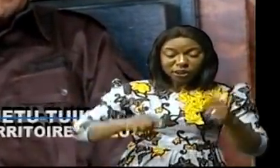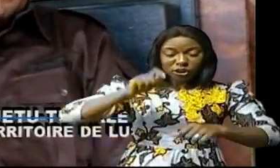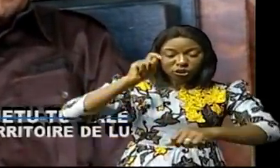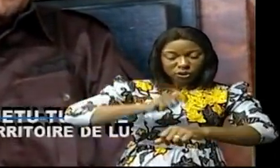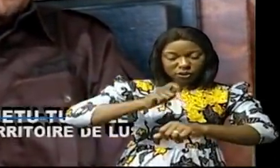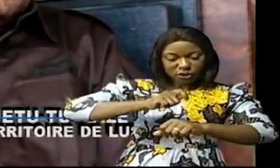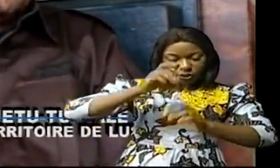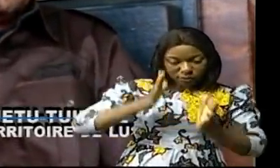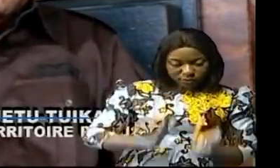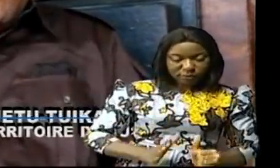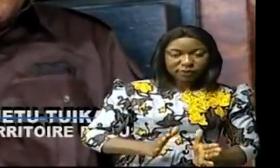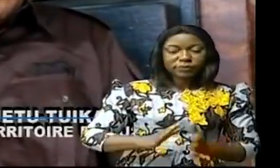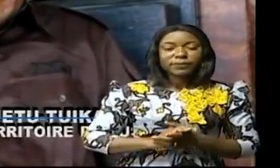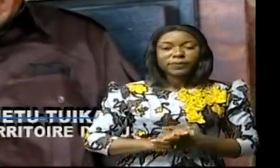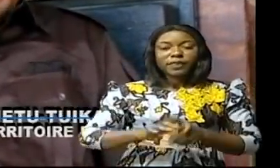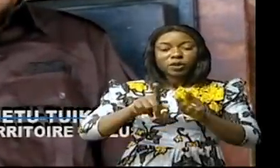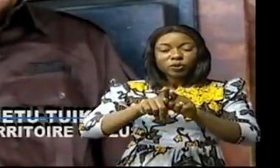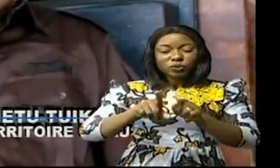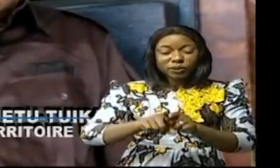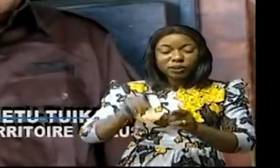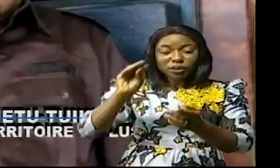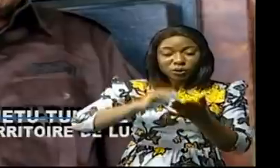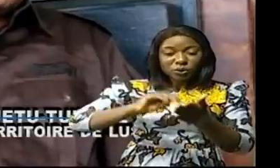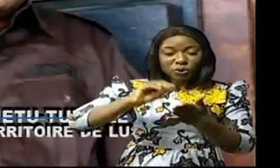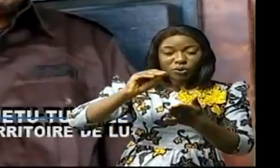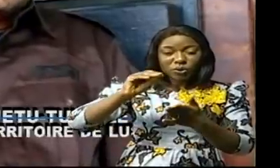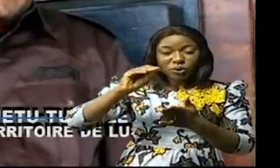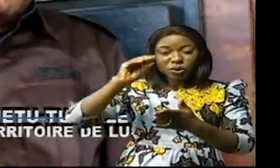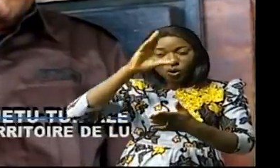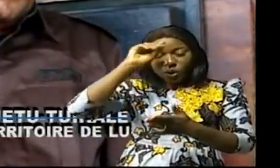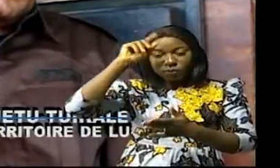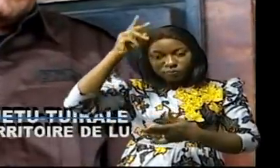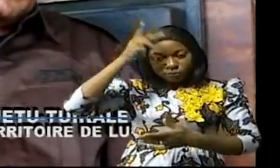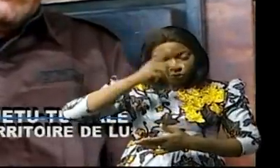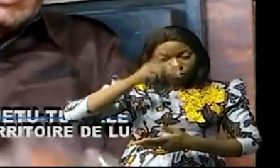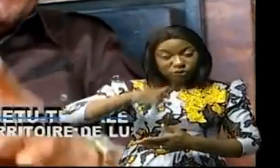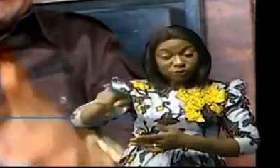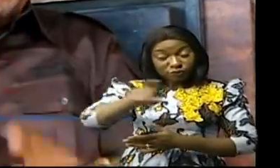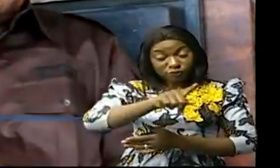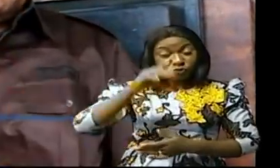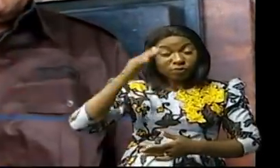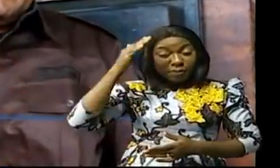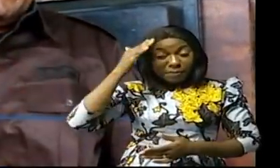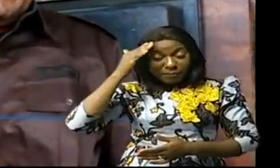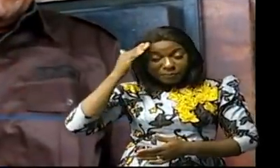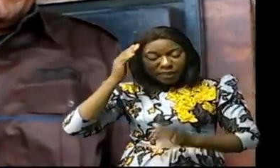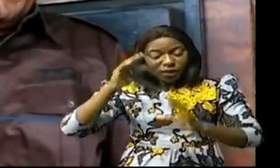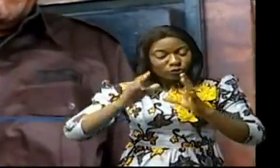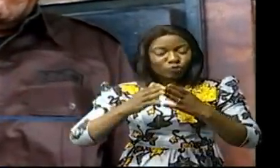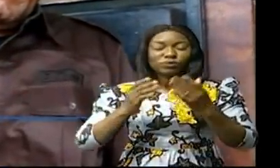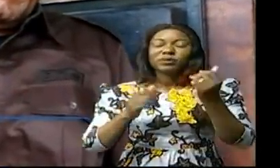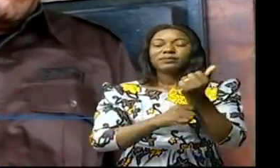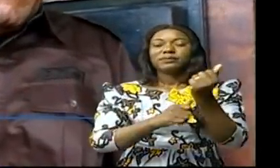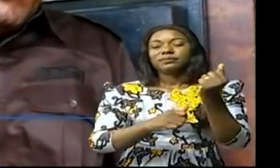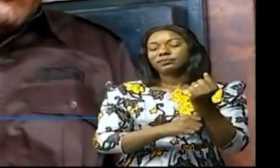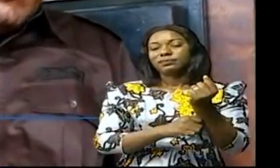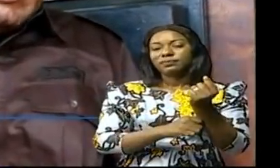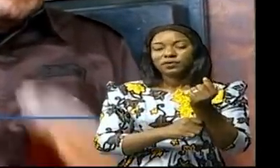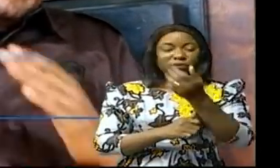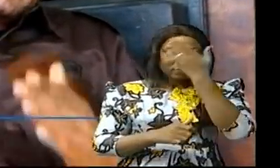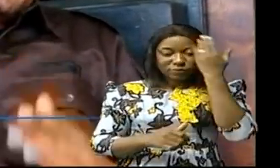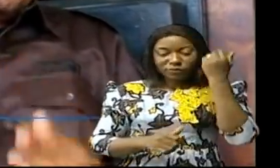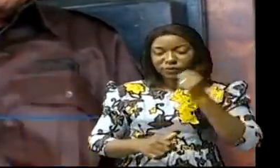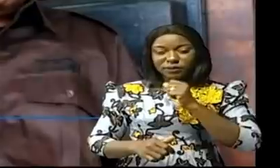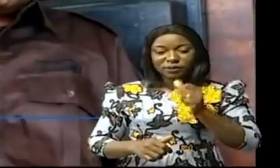'homme politique, vous allez penser à tout le monde. Je voudrais bien qu'avec vous,